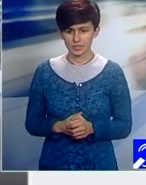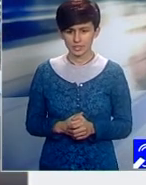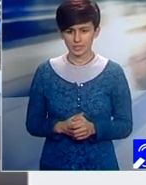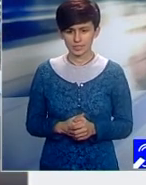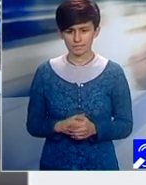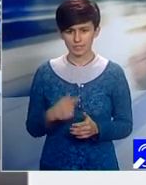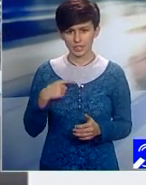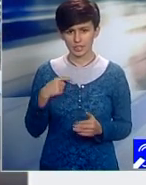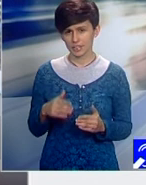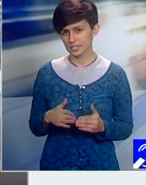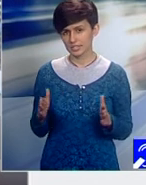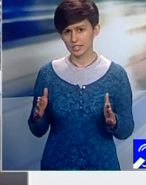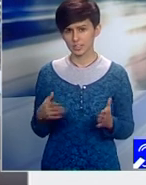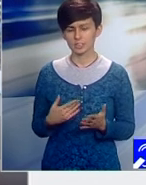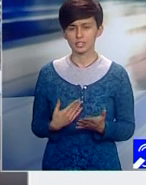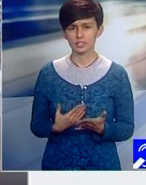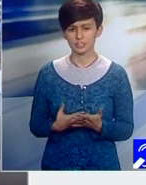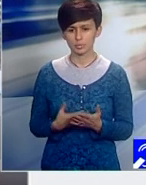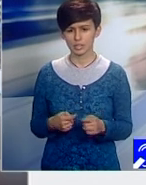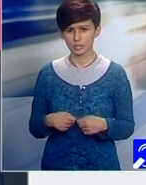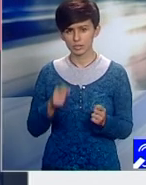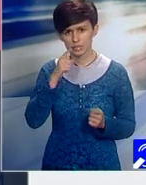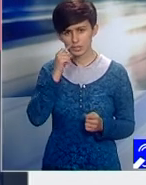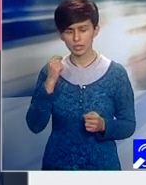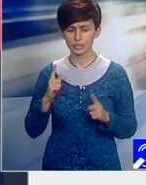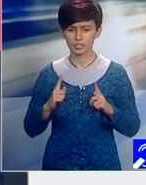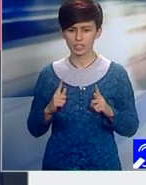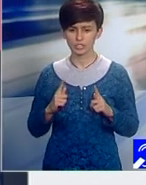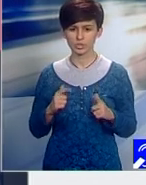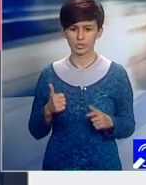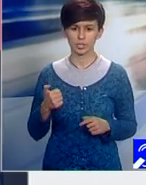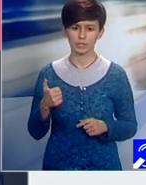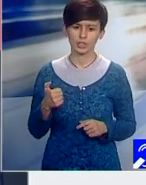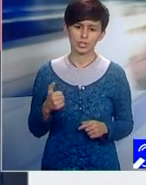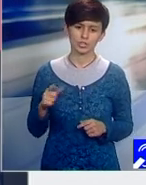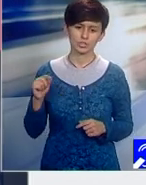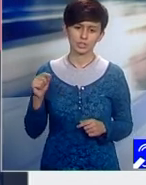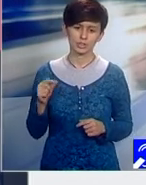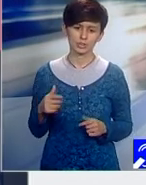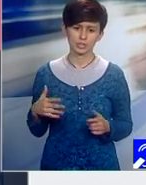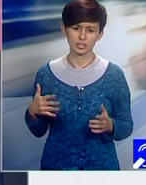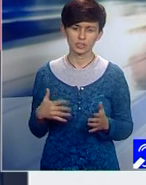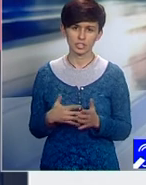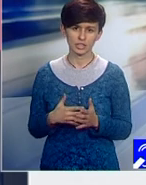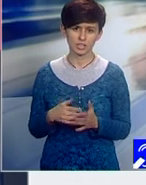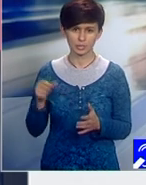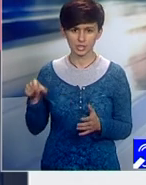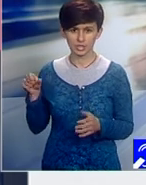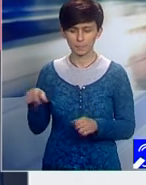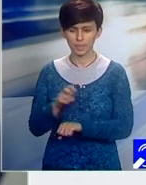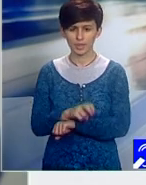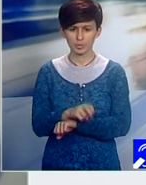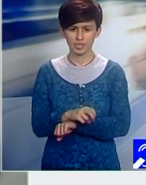Și deschisăm maselor, așteptăm un flux de undeva în jur a 120.000 de participanți pe zi. De precizat, nu este